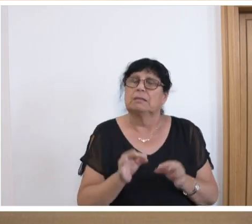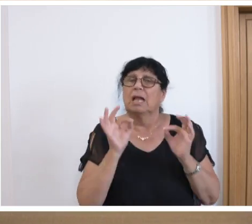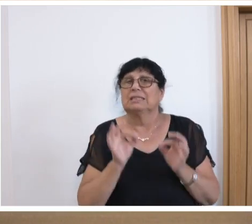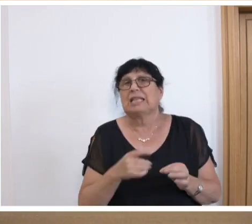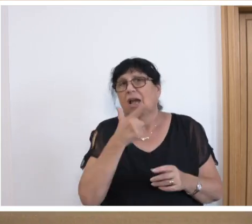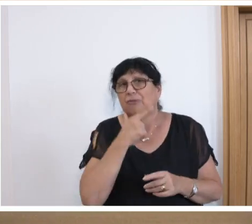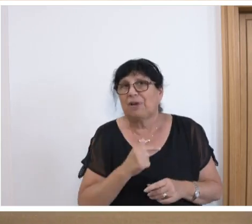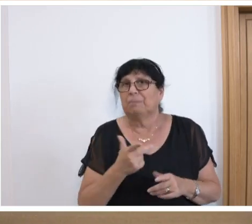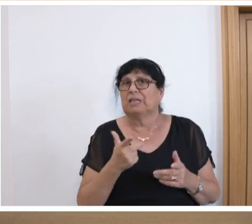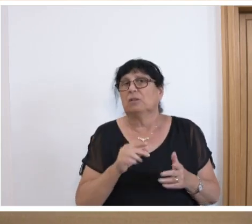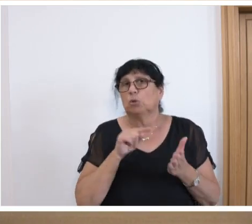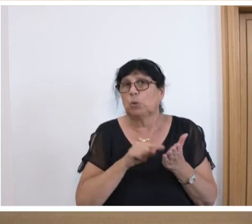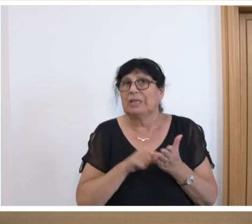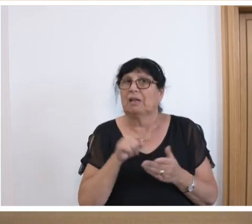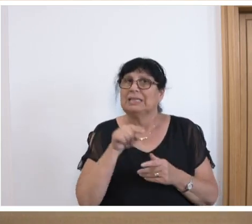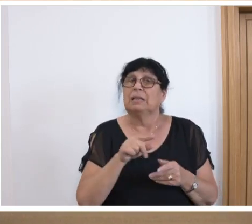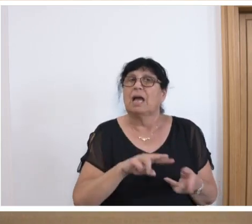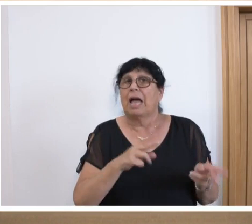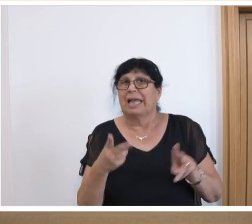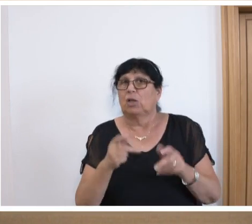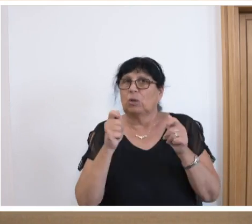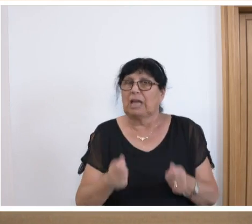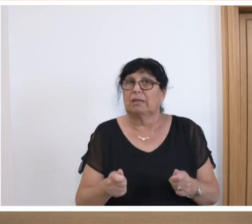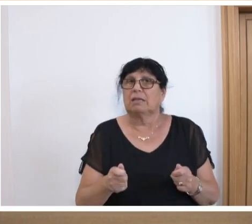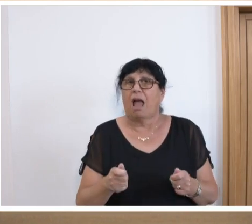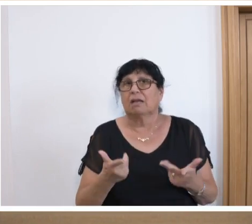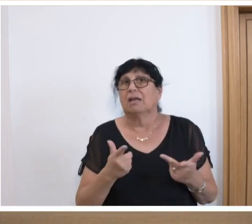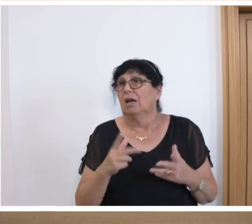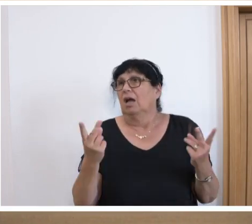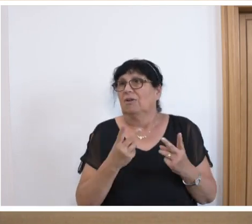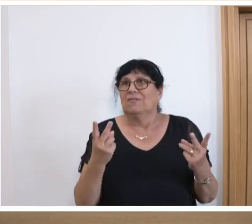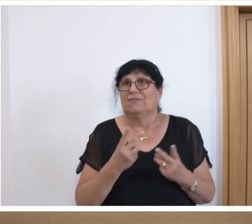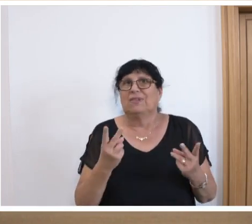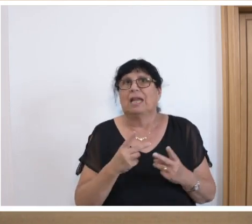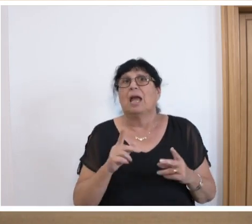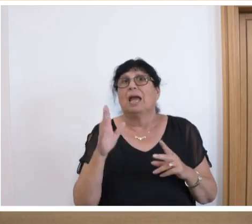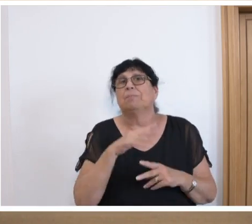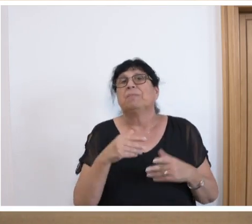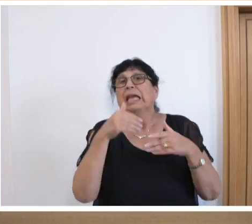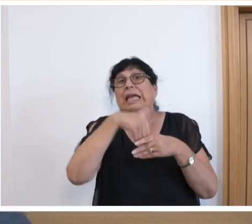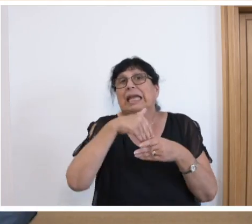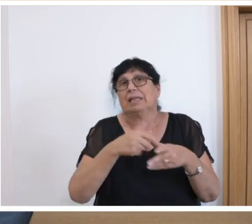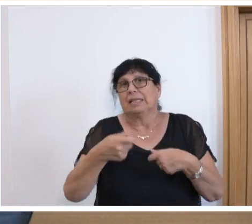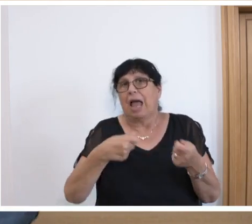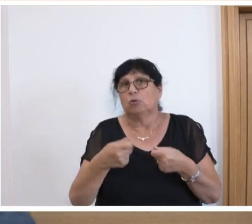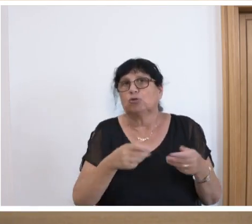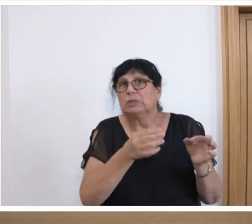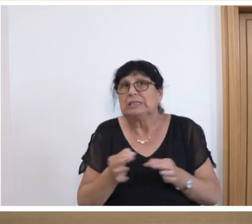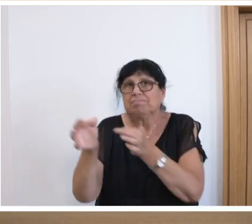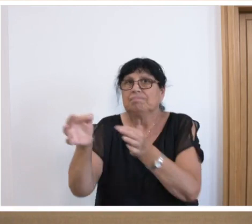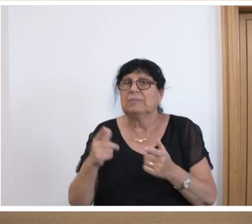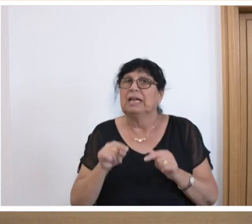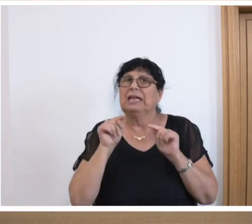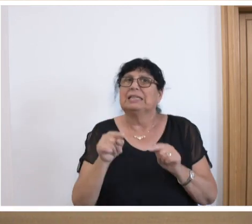Erwägungen, die dazu geführt haben, dass dieser Abänderungsantrag in einer Nacht- und Nebelaktion in den Innenausschuss reingekommen ist und dass eben